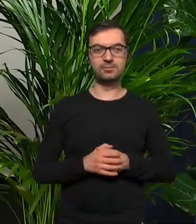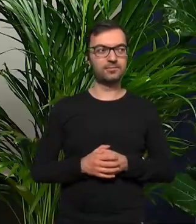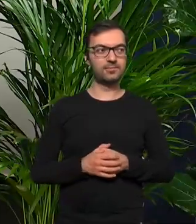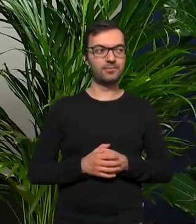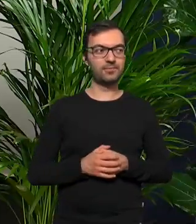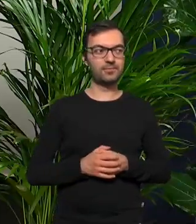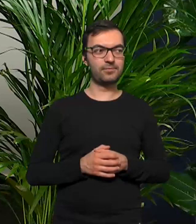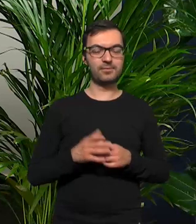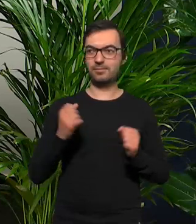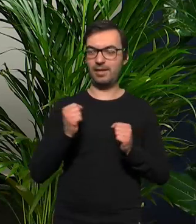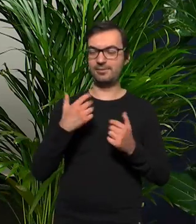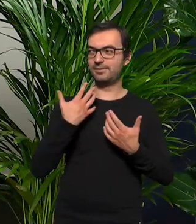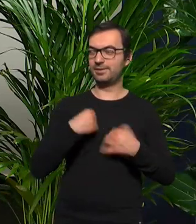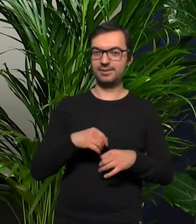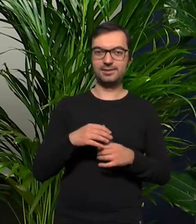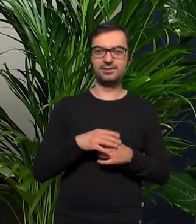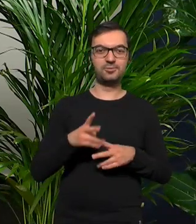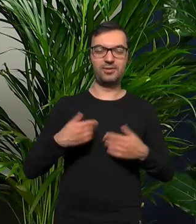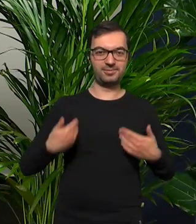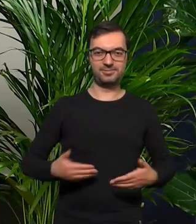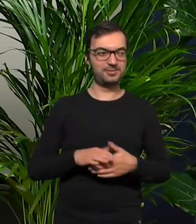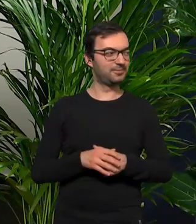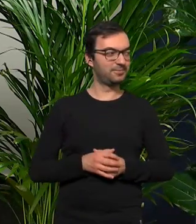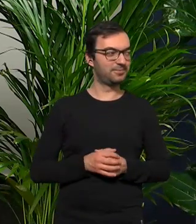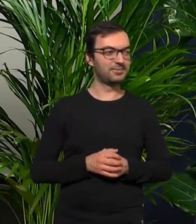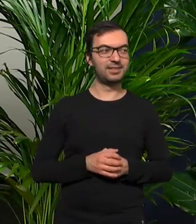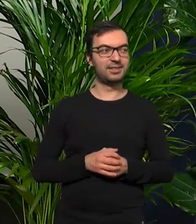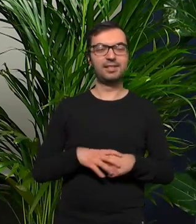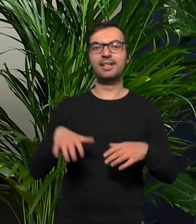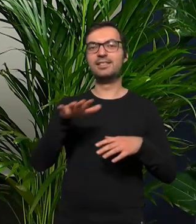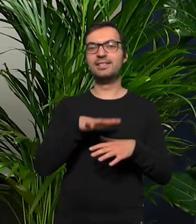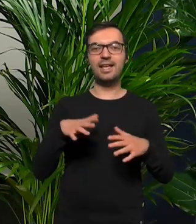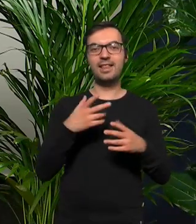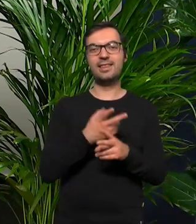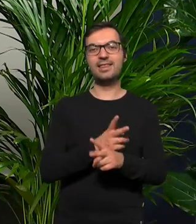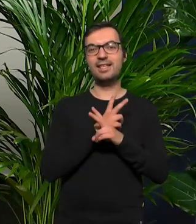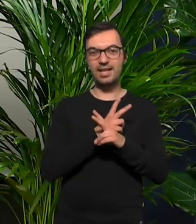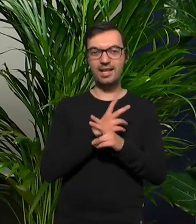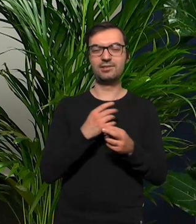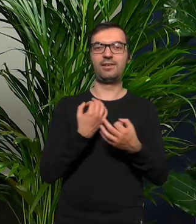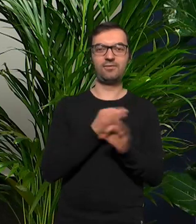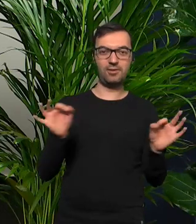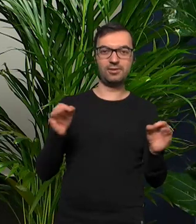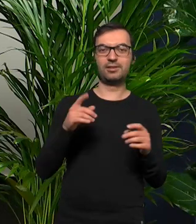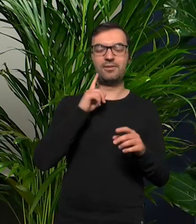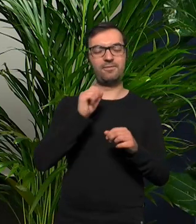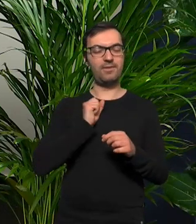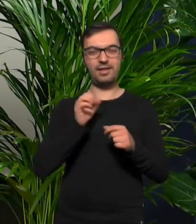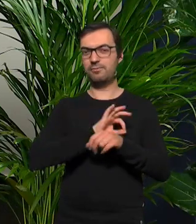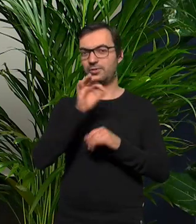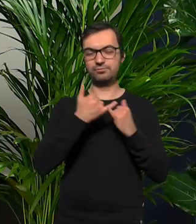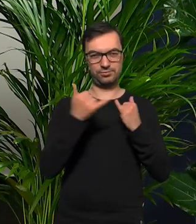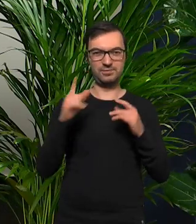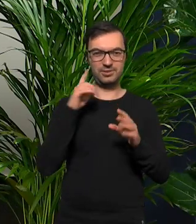bałam się że robisz coś innego nie scena niezależna związana z tym miastem bardzo fajne różne projekty